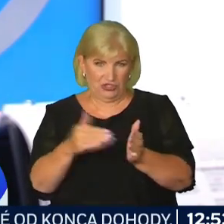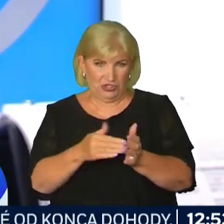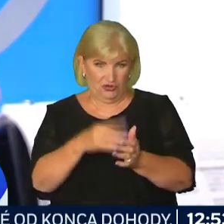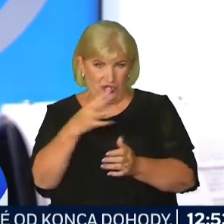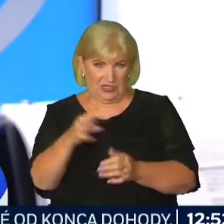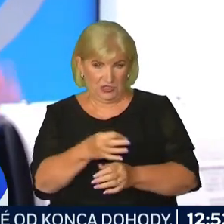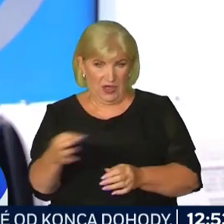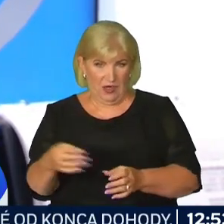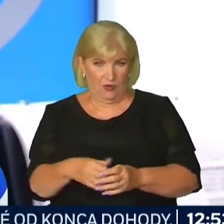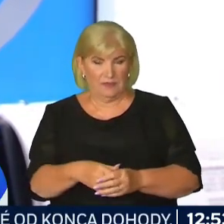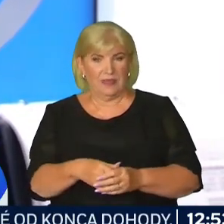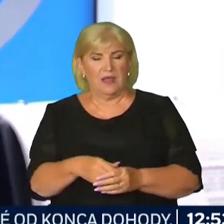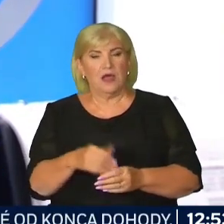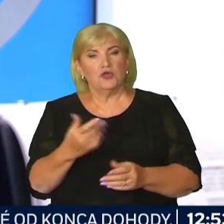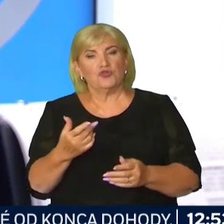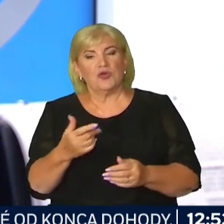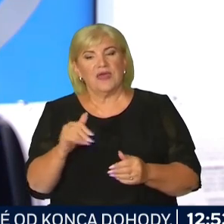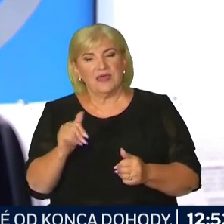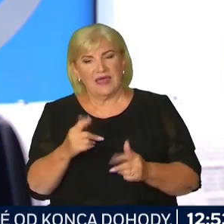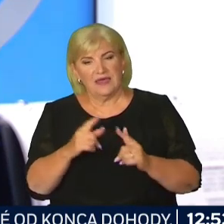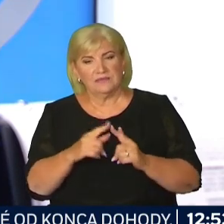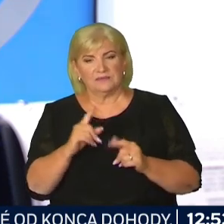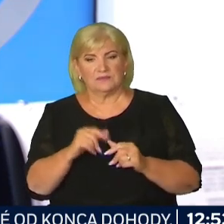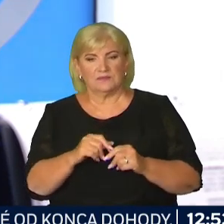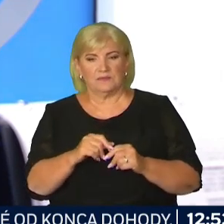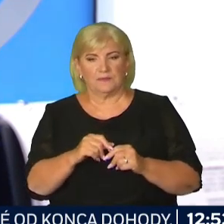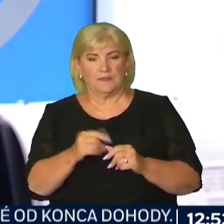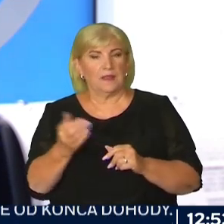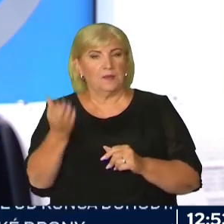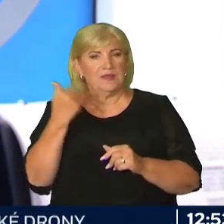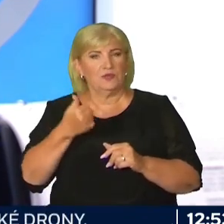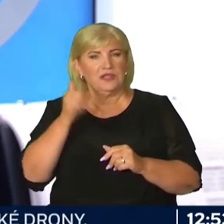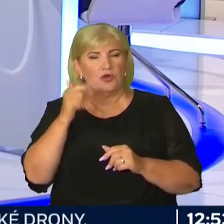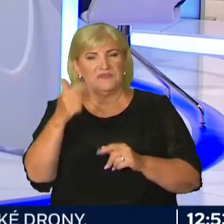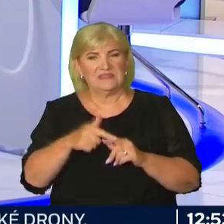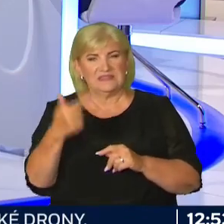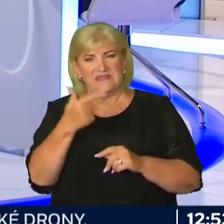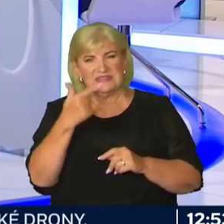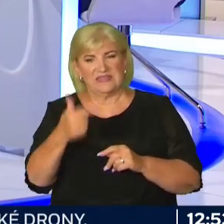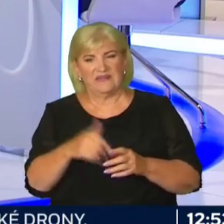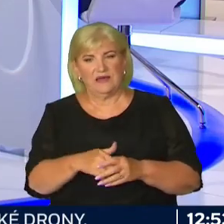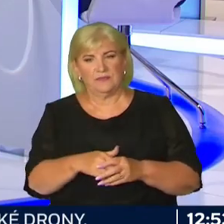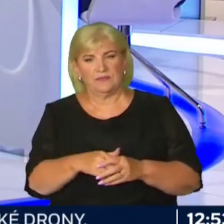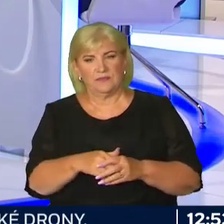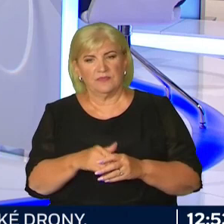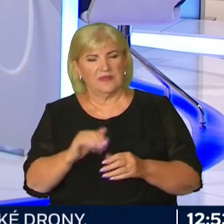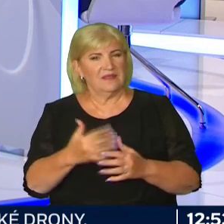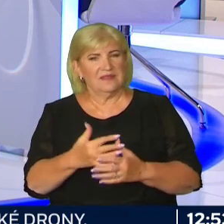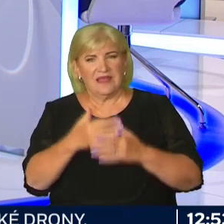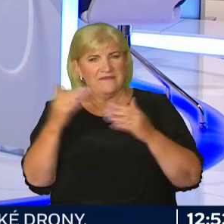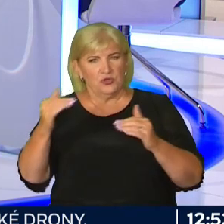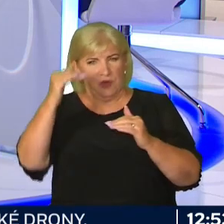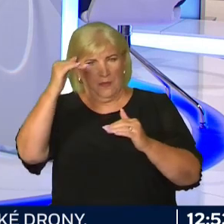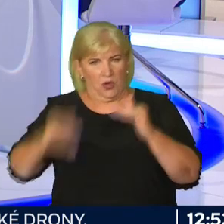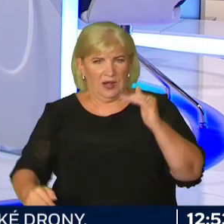aby sme boli korektní. A čo je ešte najhoršie, pán redaktor, pán predseda. Minulý rok za rok 2022 bol najväčší pokles